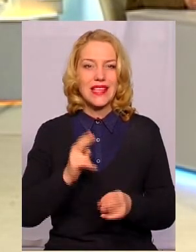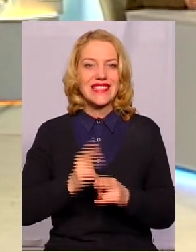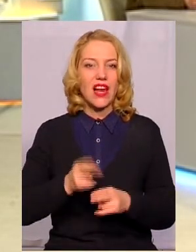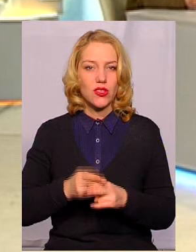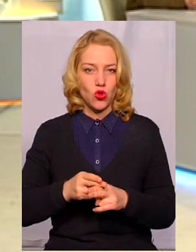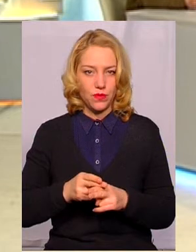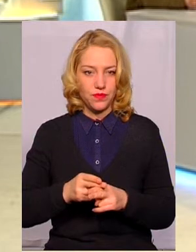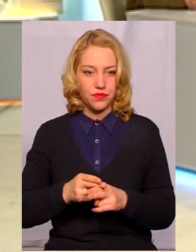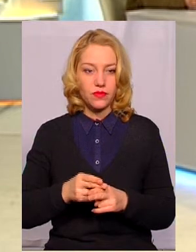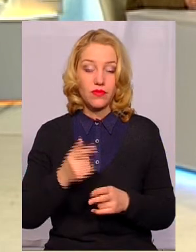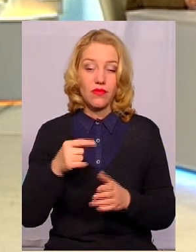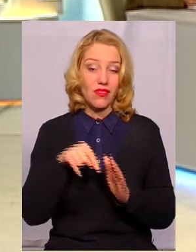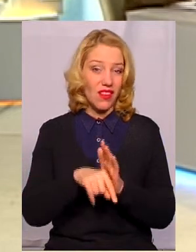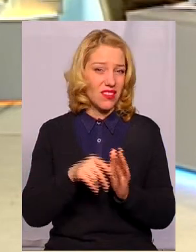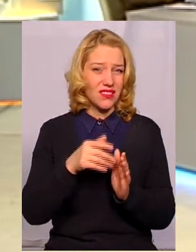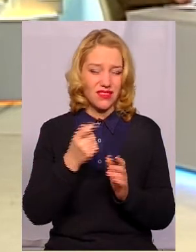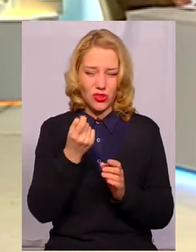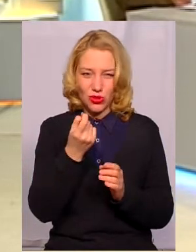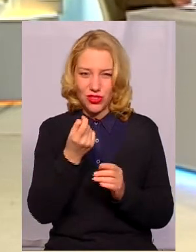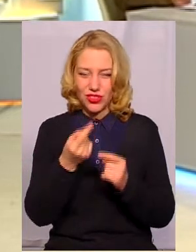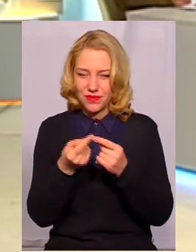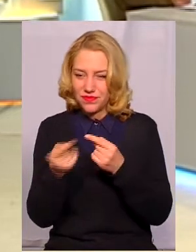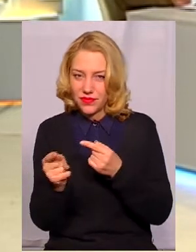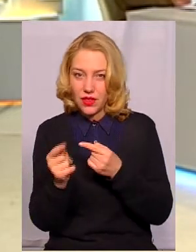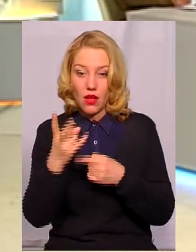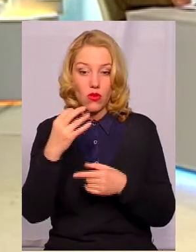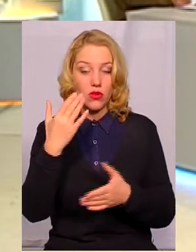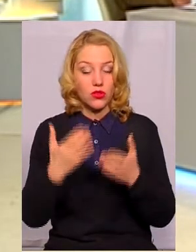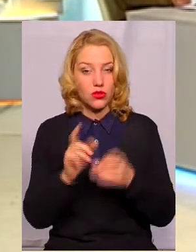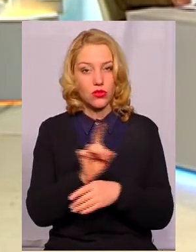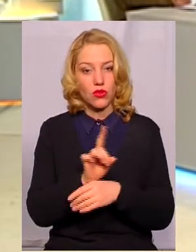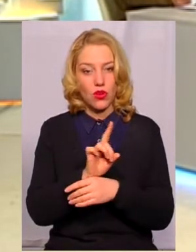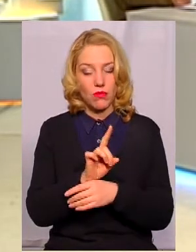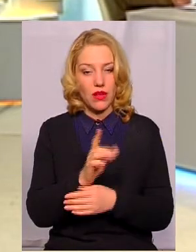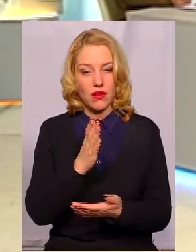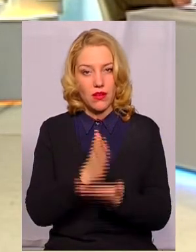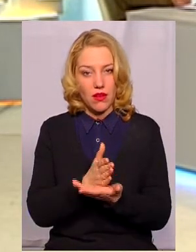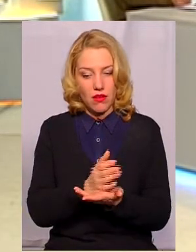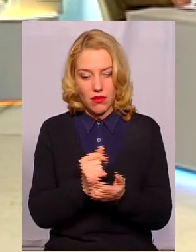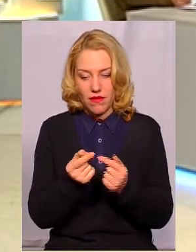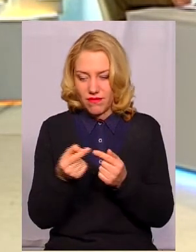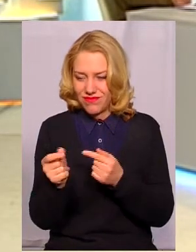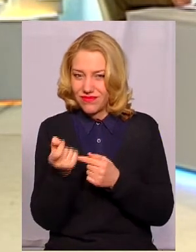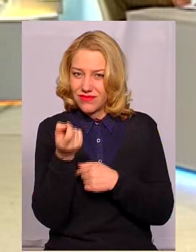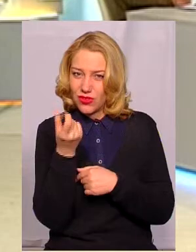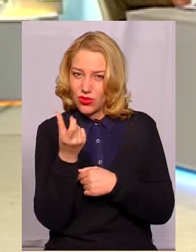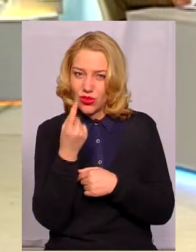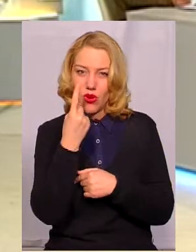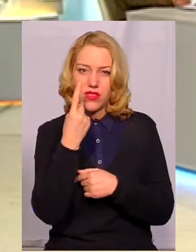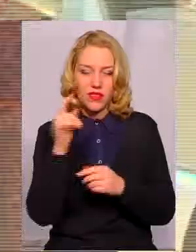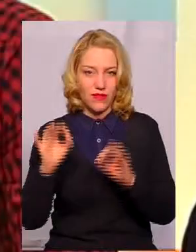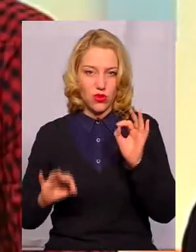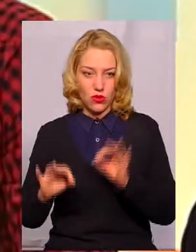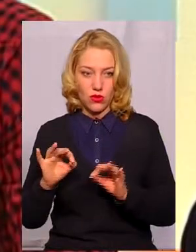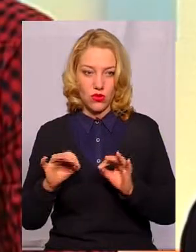залізу. Воно ніби не суттєве відхилення, але, якщо при нормі встановлені є, і відхилення навіть 1%,